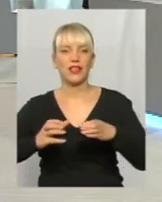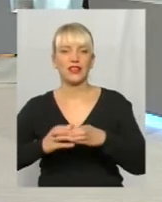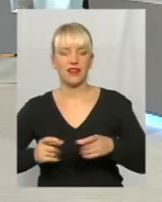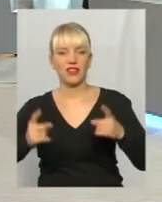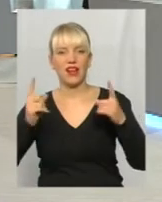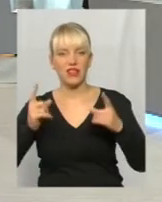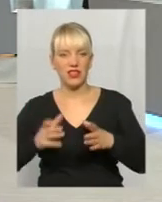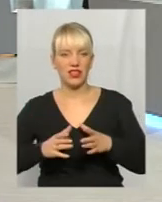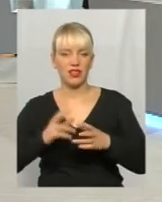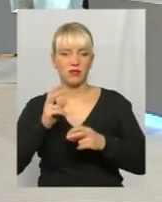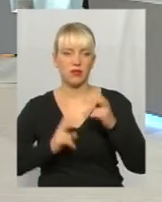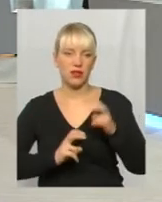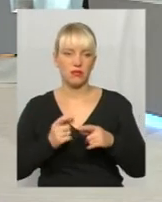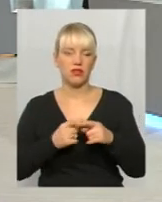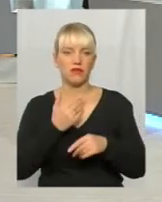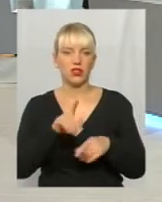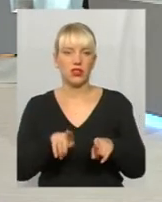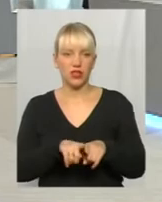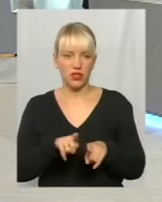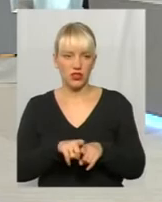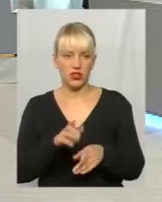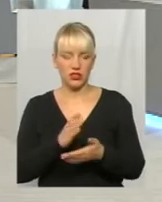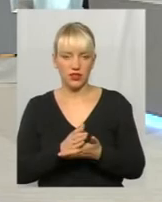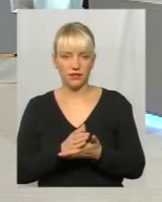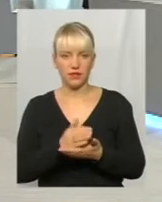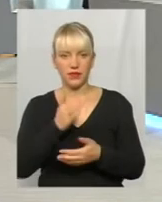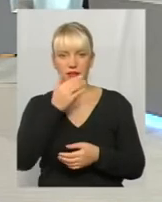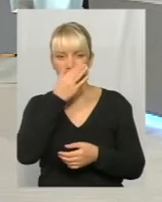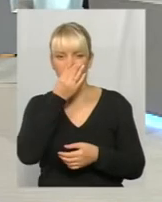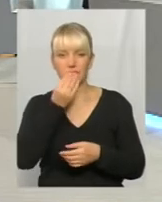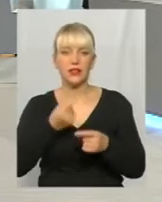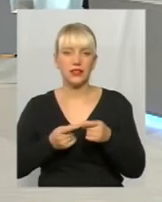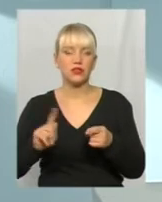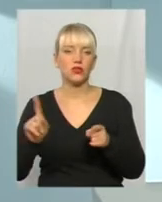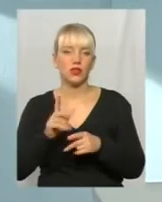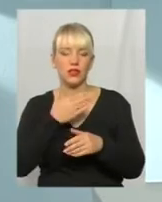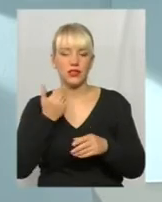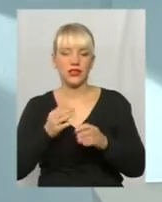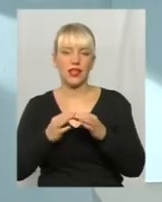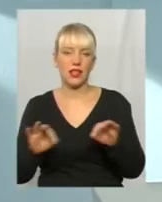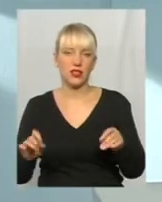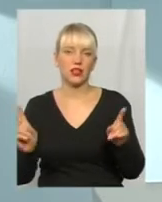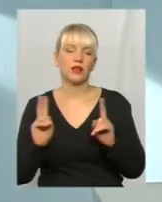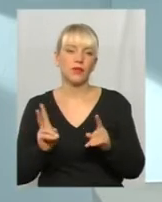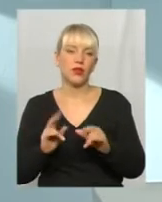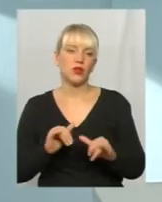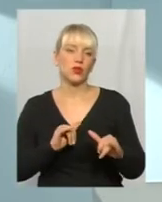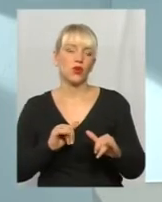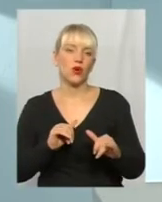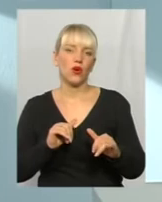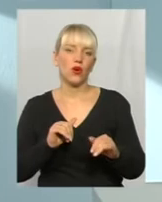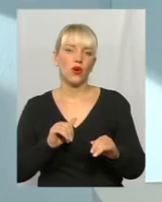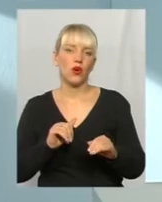великих підприємствах, вони теж є різні. Ті, що незалежні, може там якось рухаються і захищають.